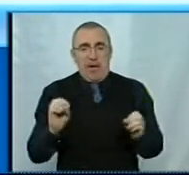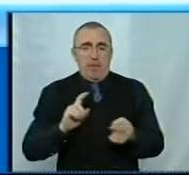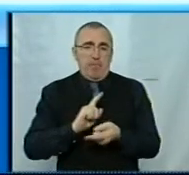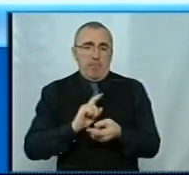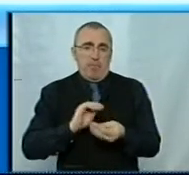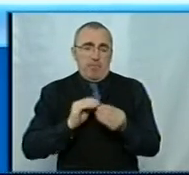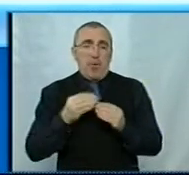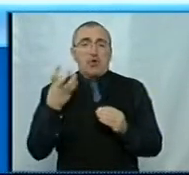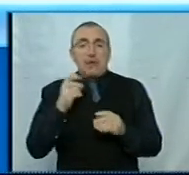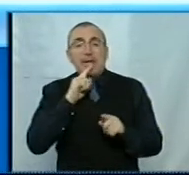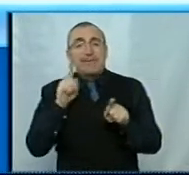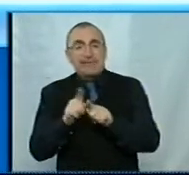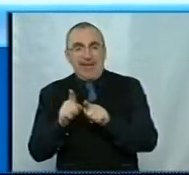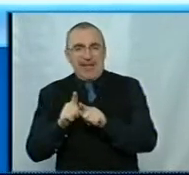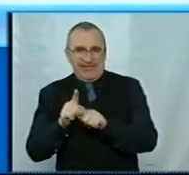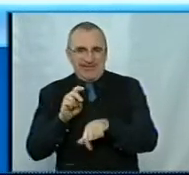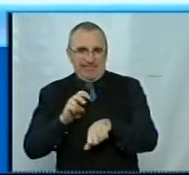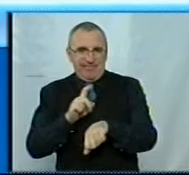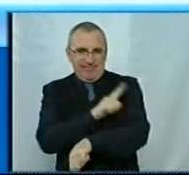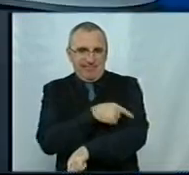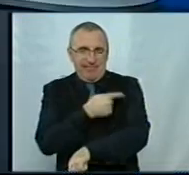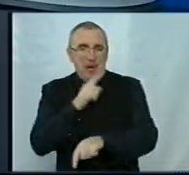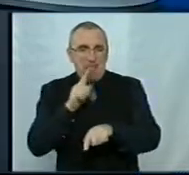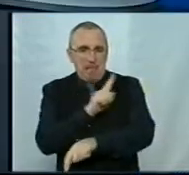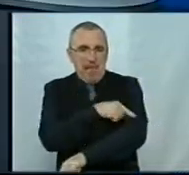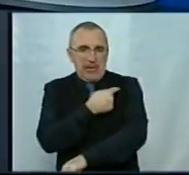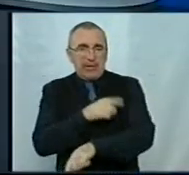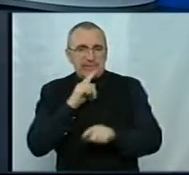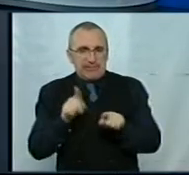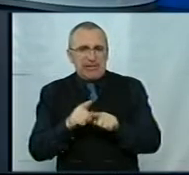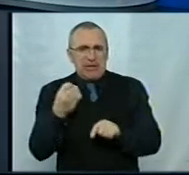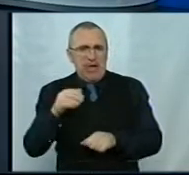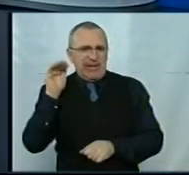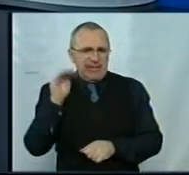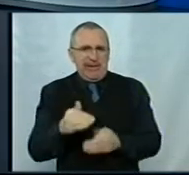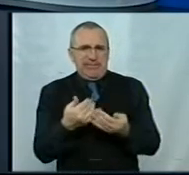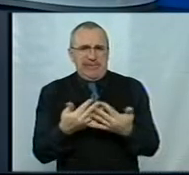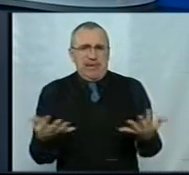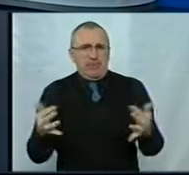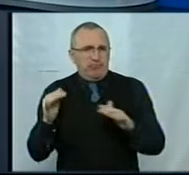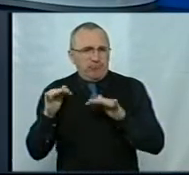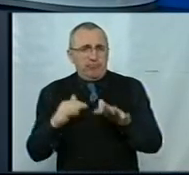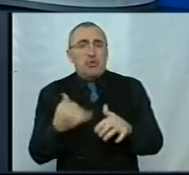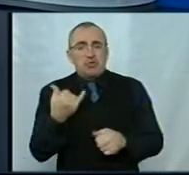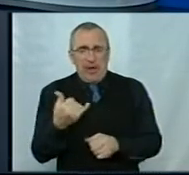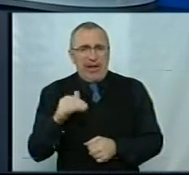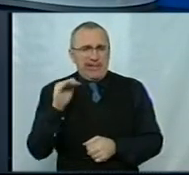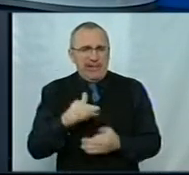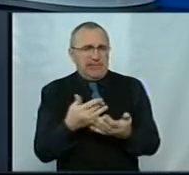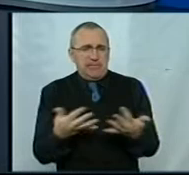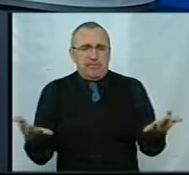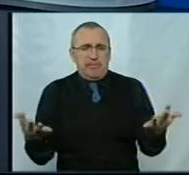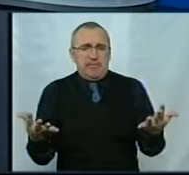нами ще підуть сестри, яким треба також отримати кожній… Медичні сестри, а це вже тисячі… Безумовно. Ну і зараз тисячі. Ну просто